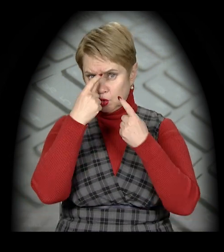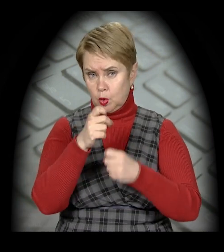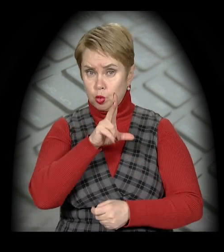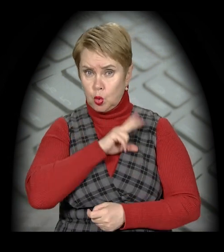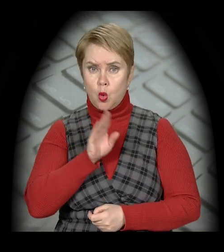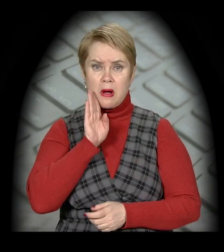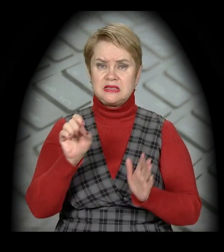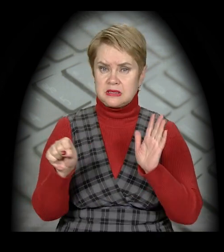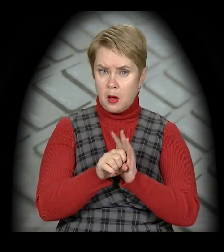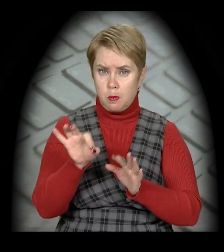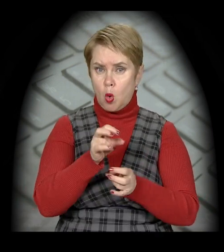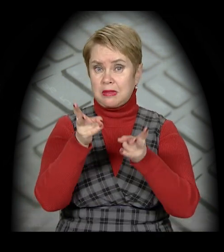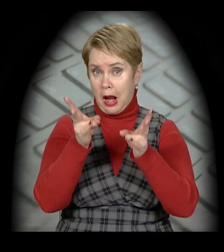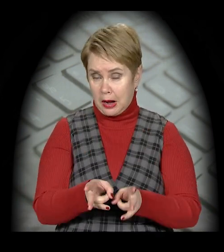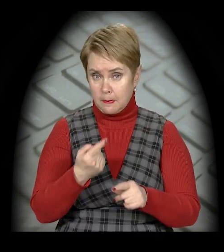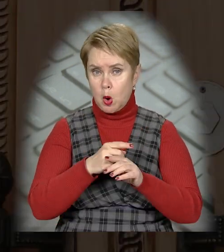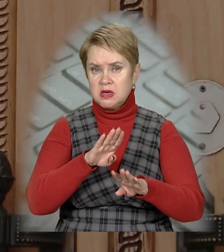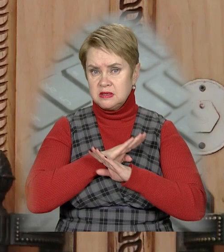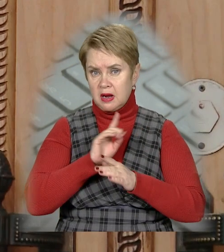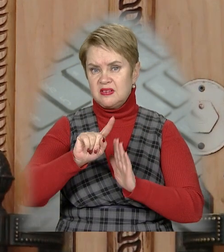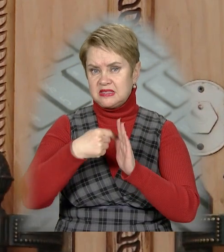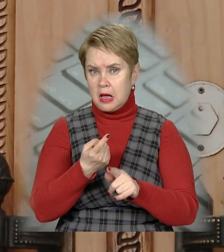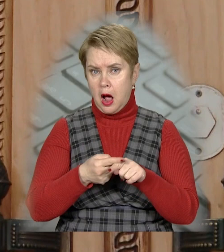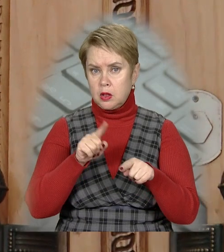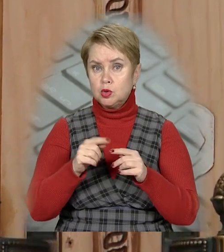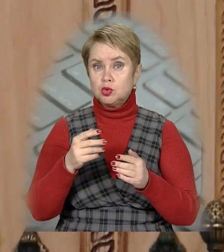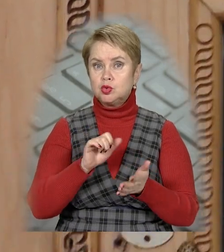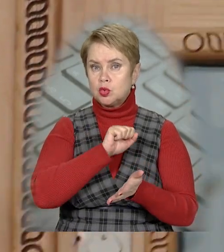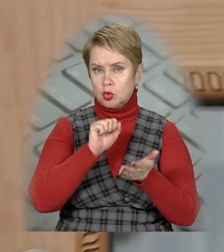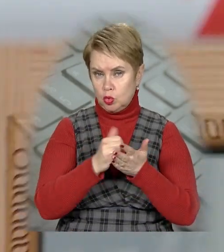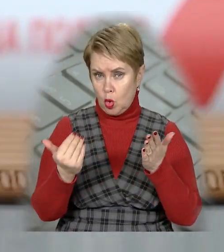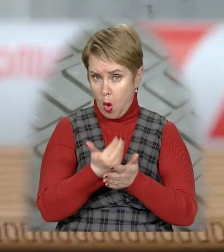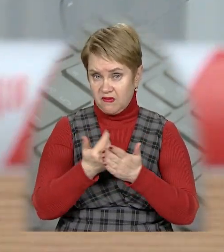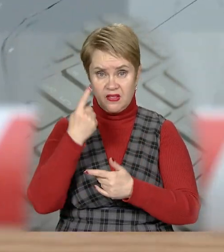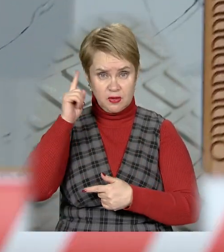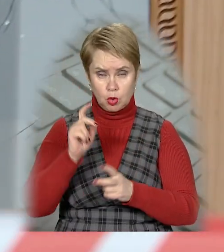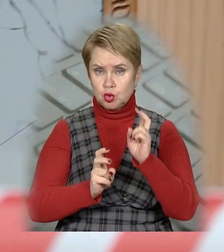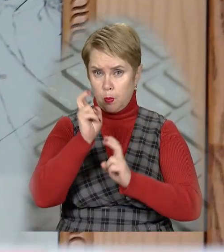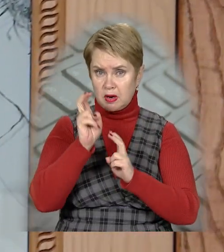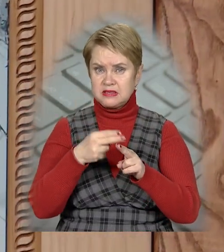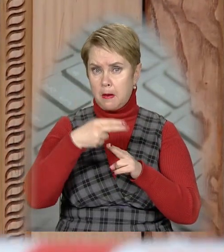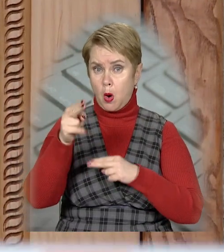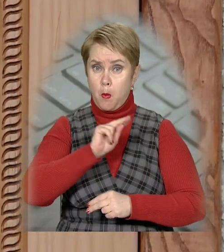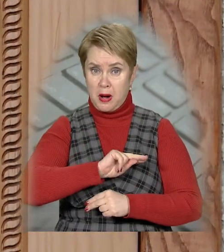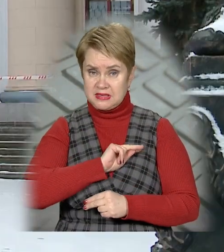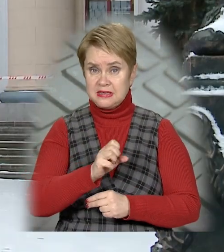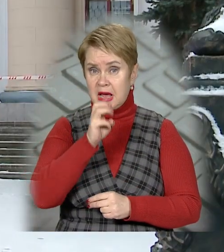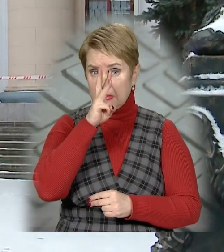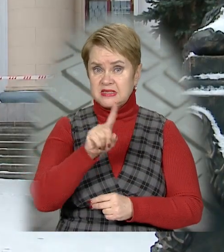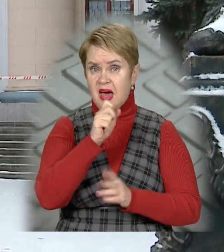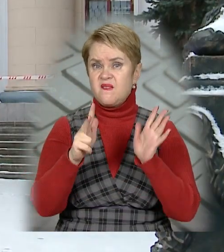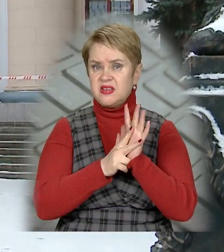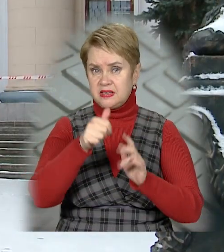сповістило доньку та матір загиблої про трагедію. Про смерть Віра вони дізнались з новин. Також відомо, що підприємство заборгувало працівницю